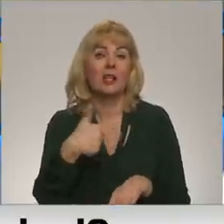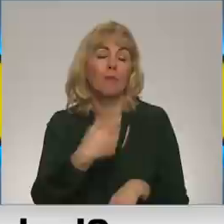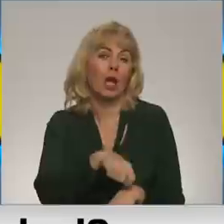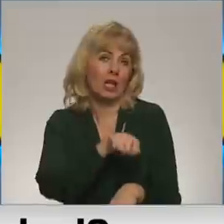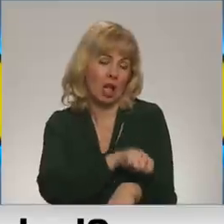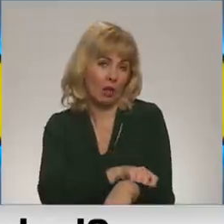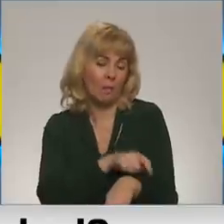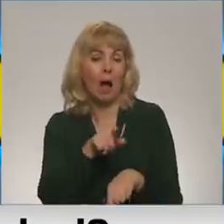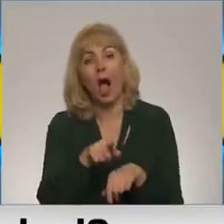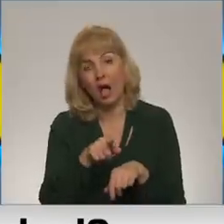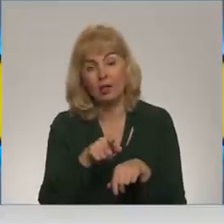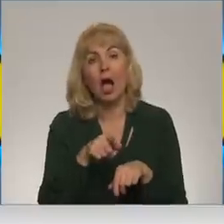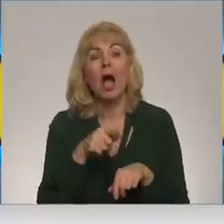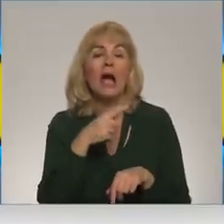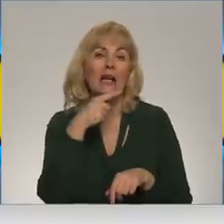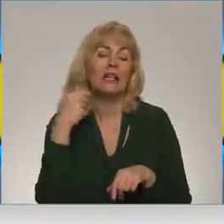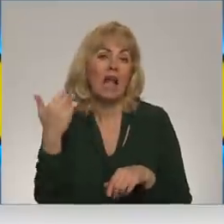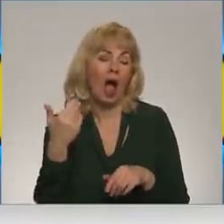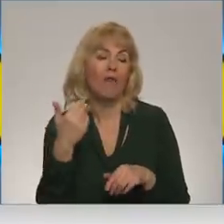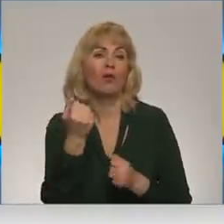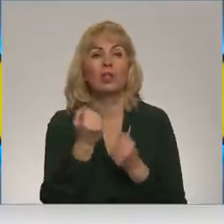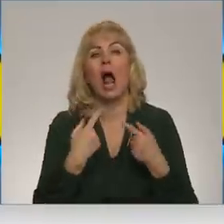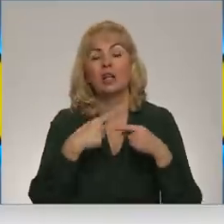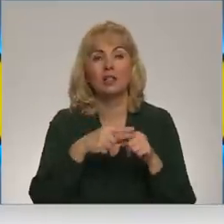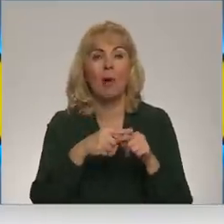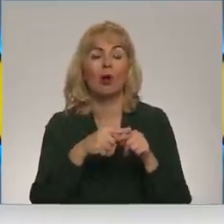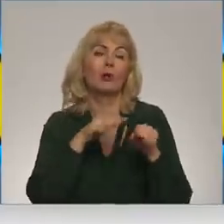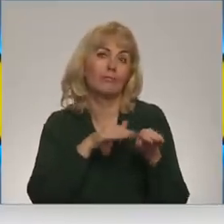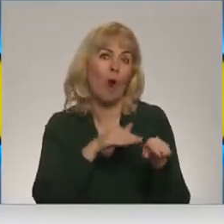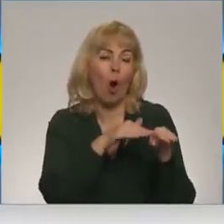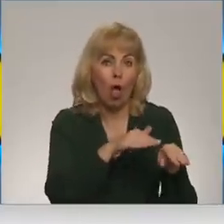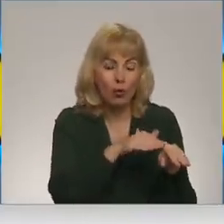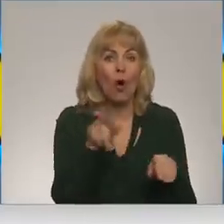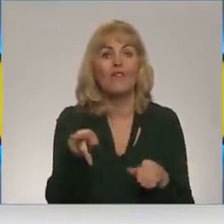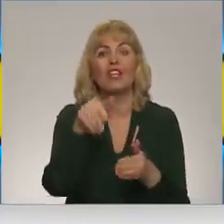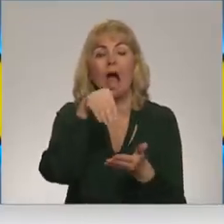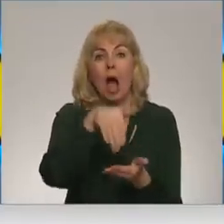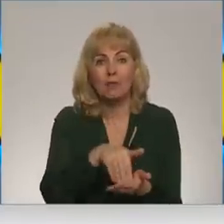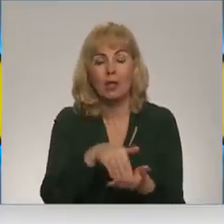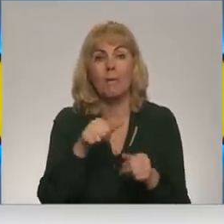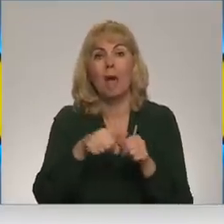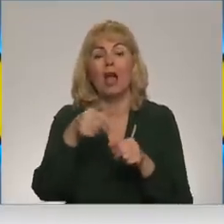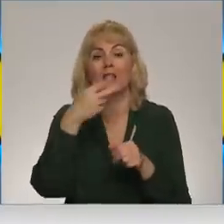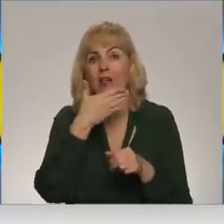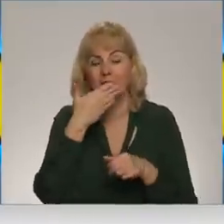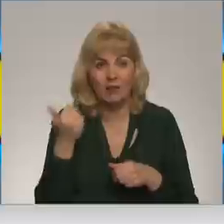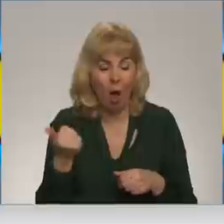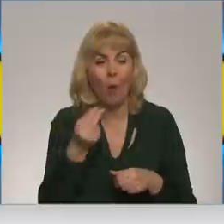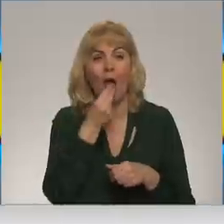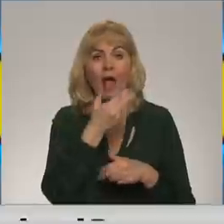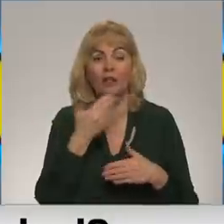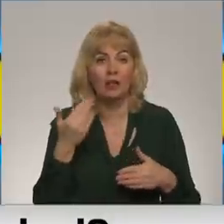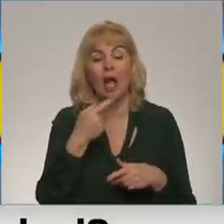Krievijas brūņu transportu uz Ziemju rietviem no Kievas, kas ir apstājusies, jo tur nav benzīna, tur nav vēdiena, 70 km, tur ir simtiem